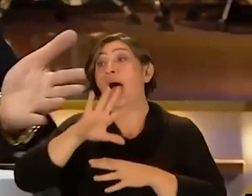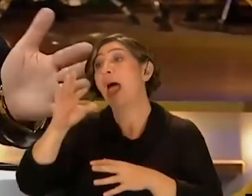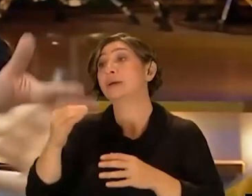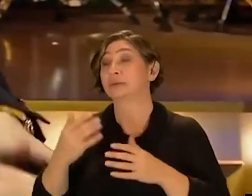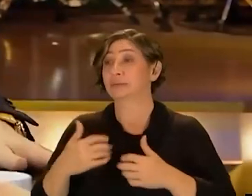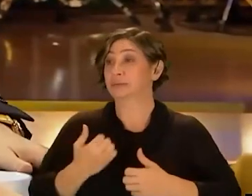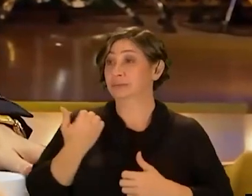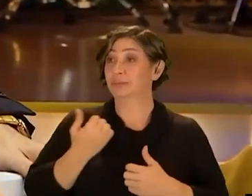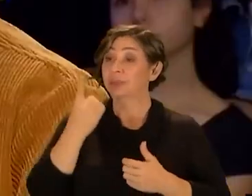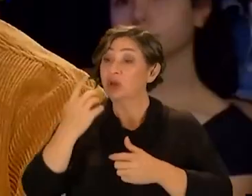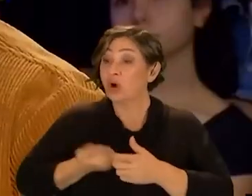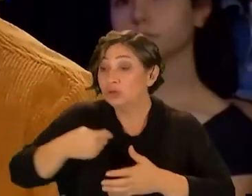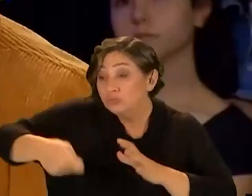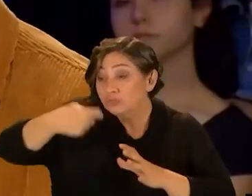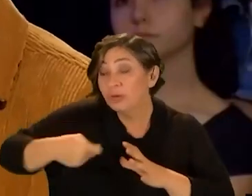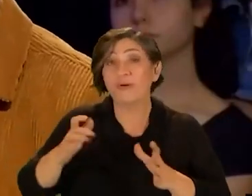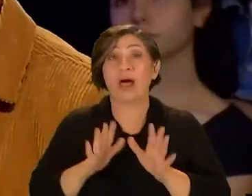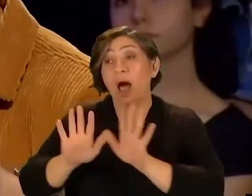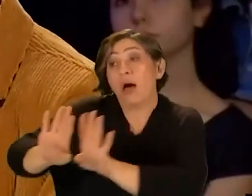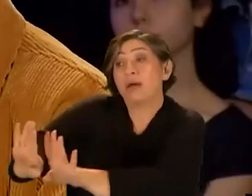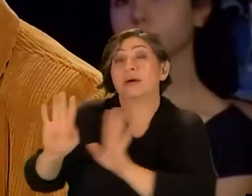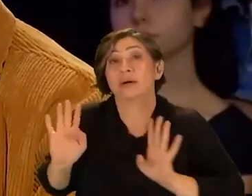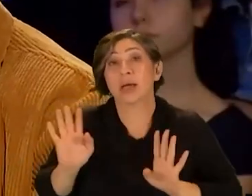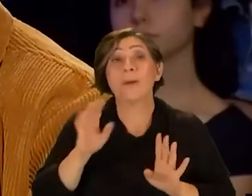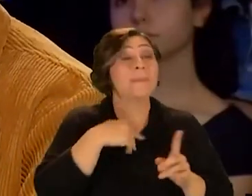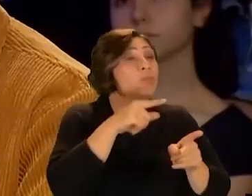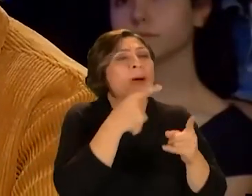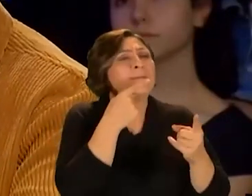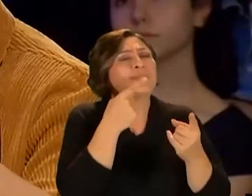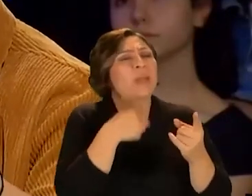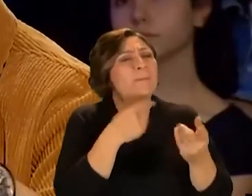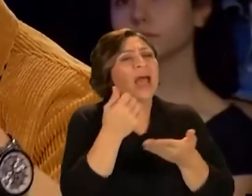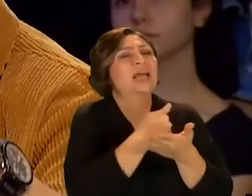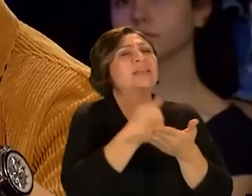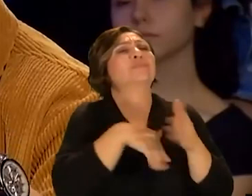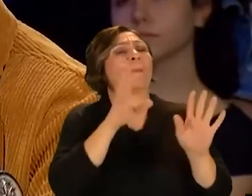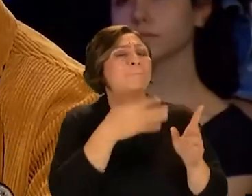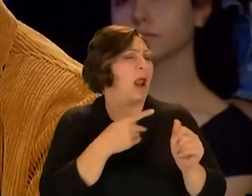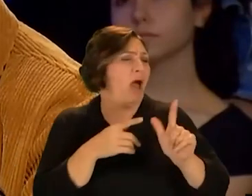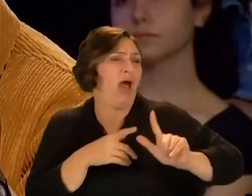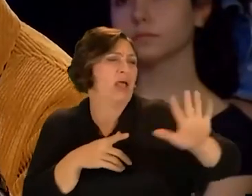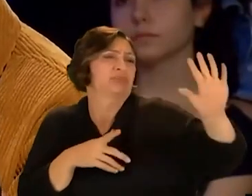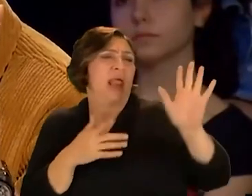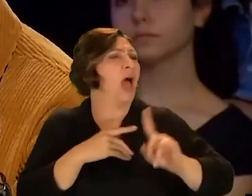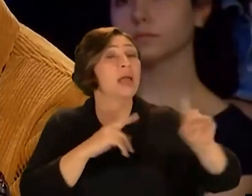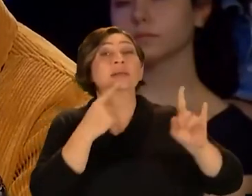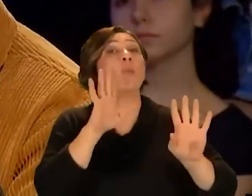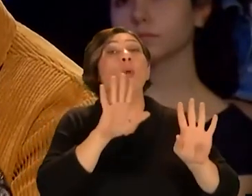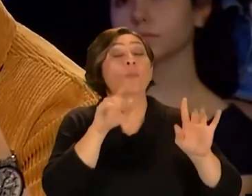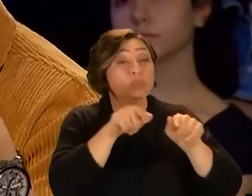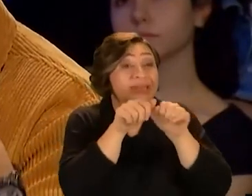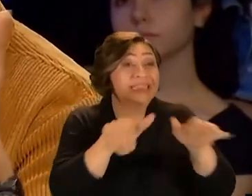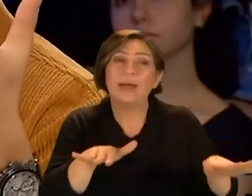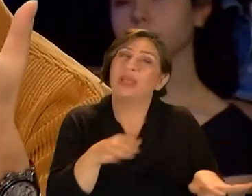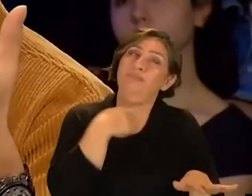yedi yortu işi ayrı ben burada şundan bahsetmiyorum işte biz para kazanmayacağız parayı reddediyoruz falan böyle bir şey yok